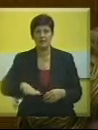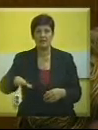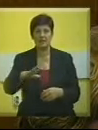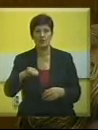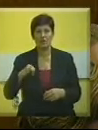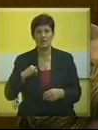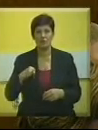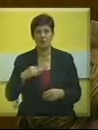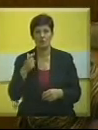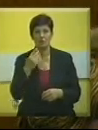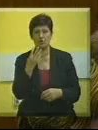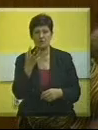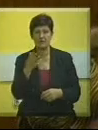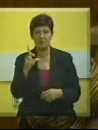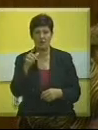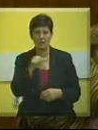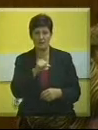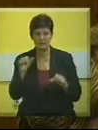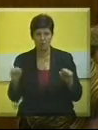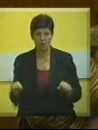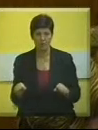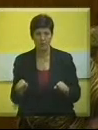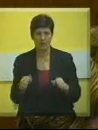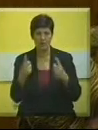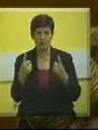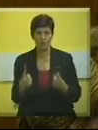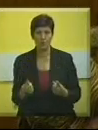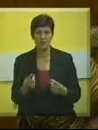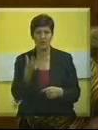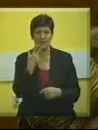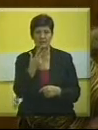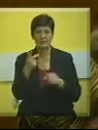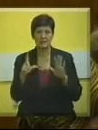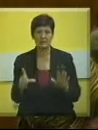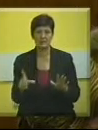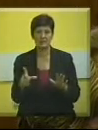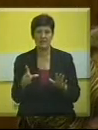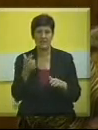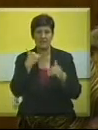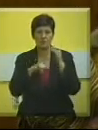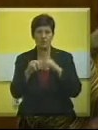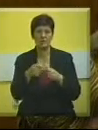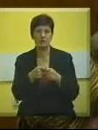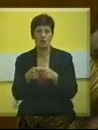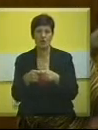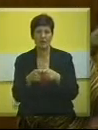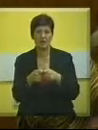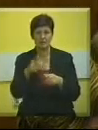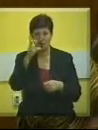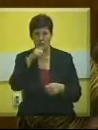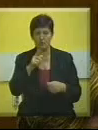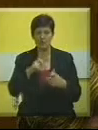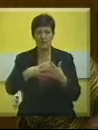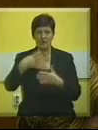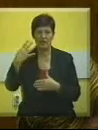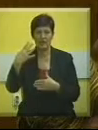Vojvodine u 45 lokalnih samouprava postoji 37 turističkih organizacija, opština ili